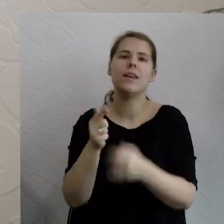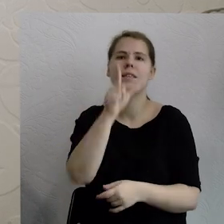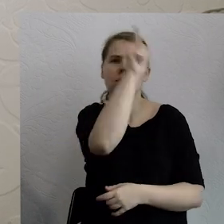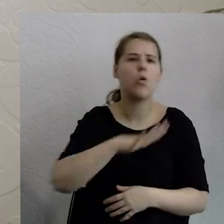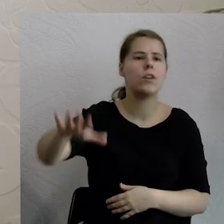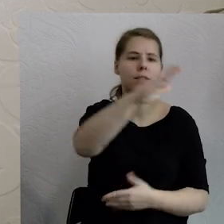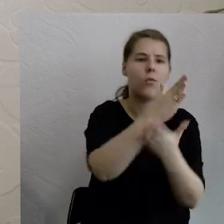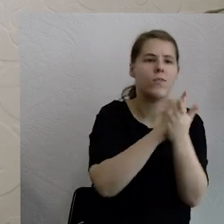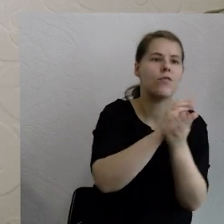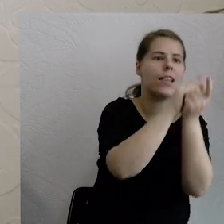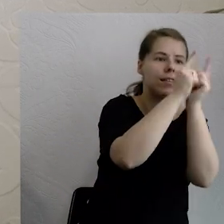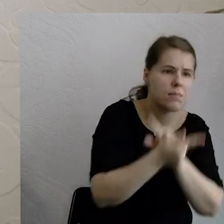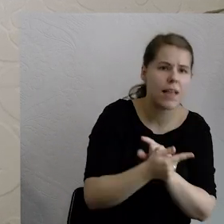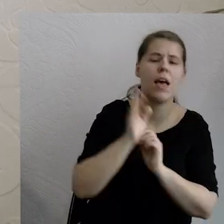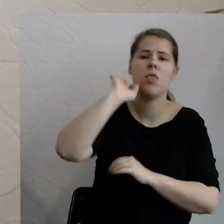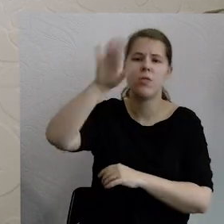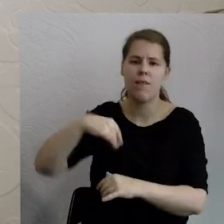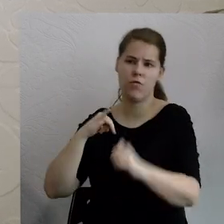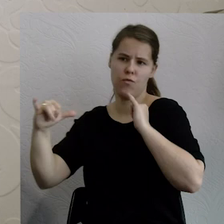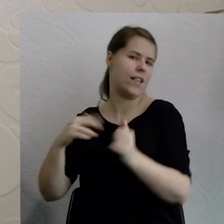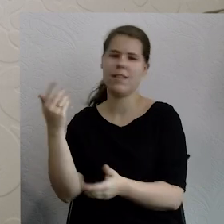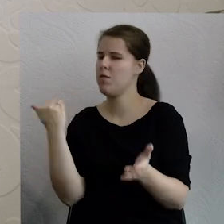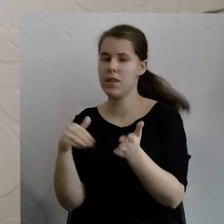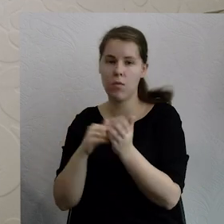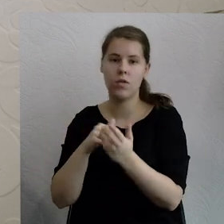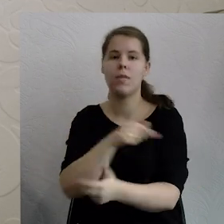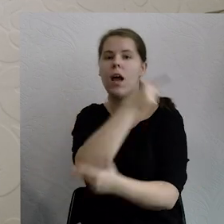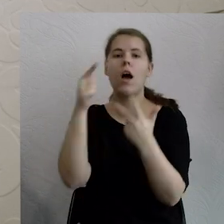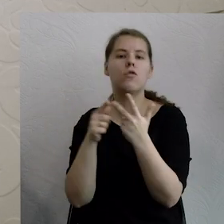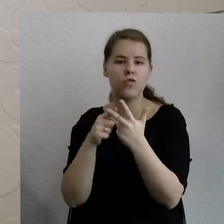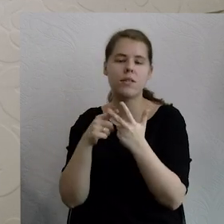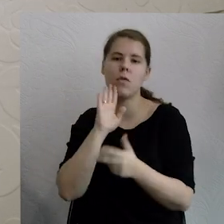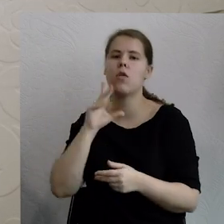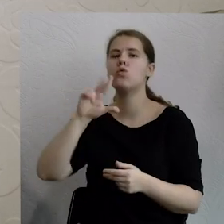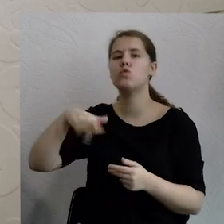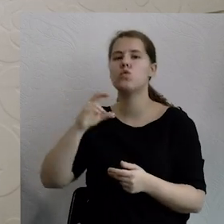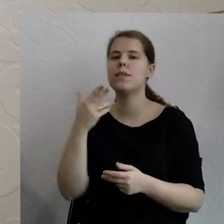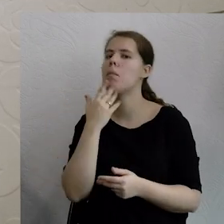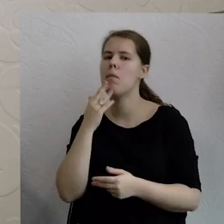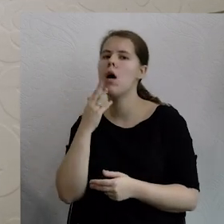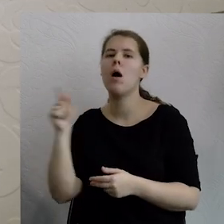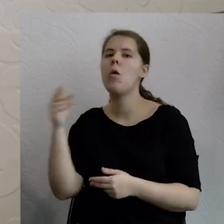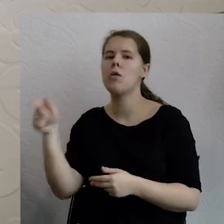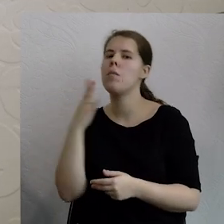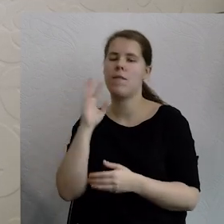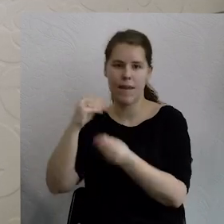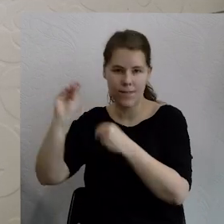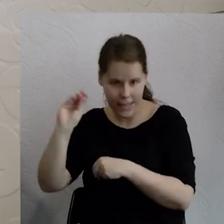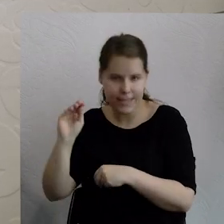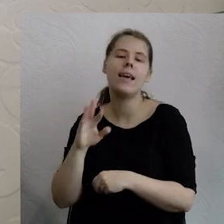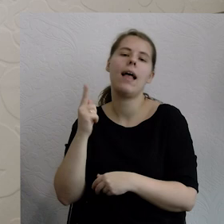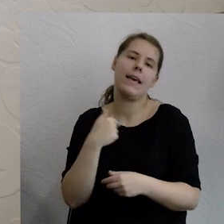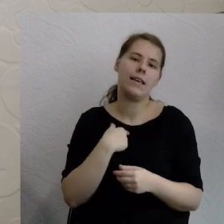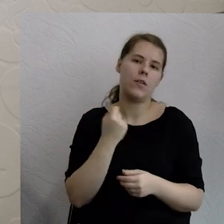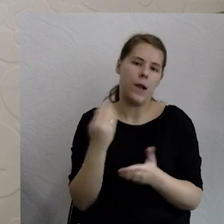w stanie naciskać na decydentów. I trzeci filar, to pewnie Zuza o powie więcej. Już powiedziała tak naprawdę, ale edukacja.